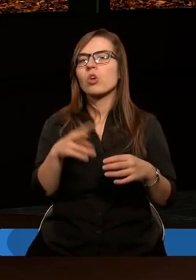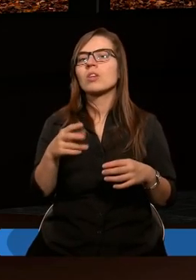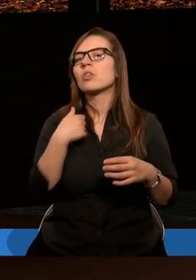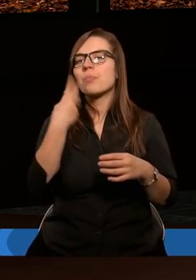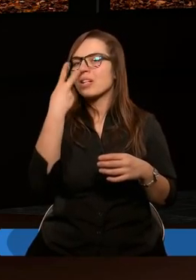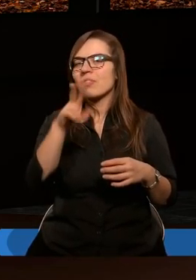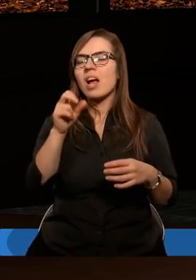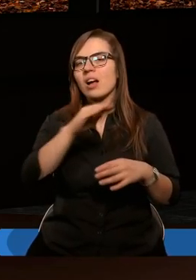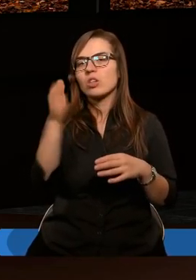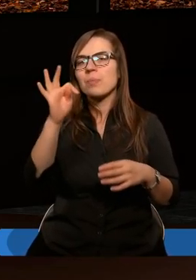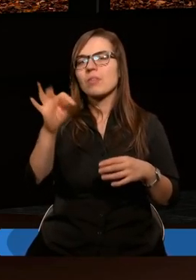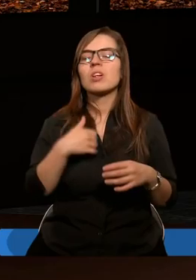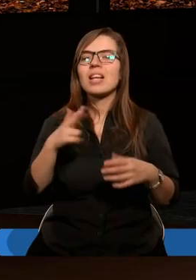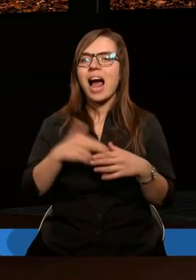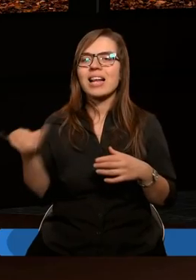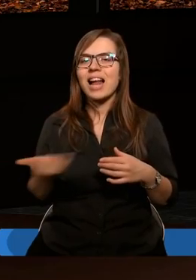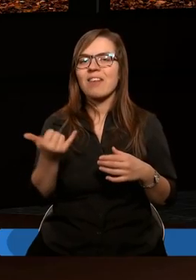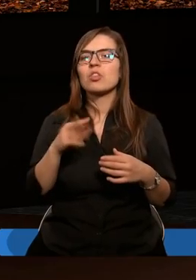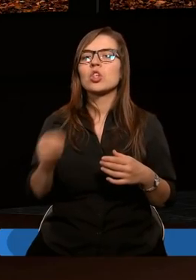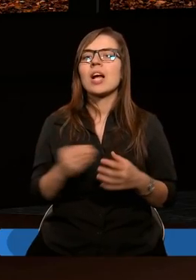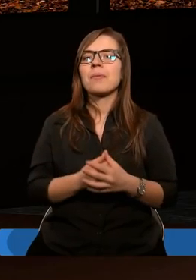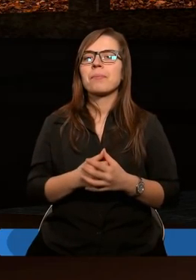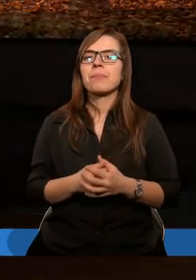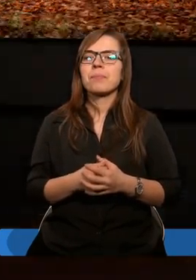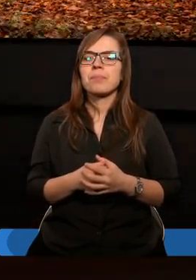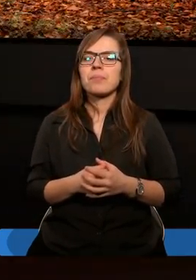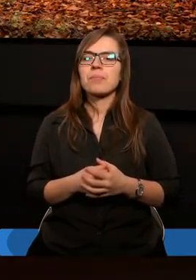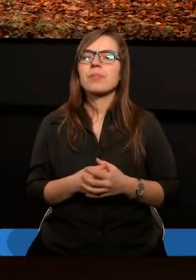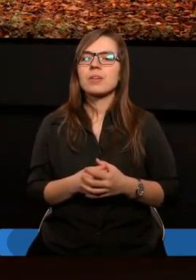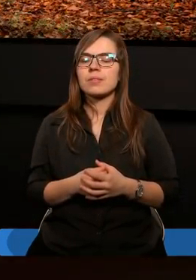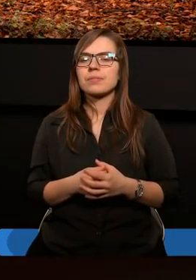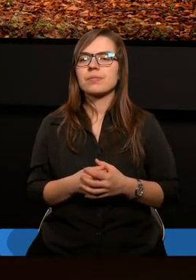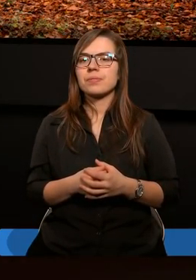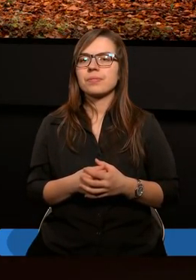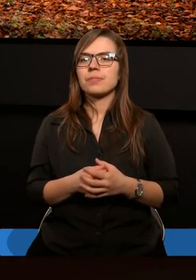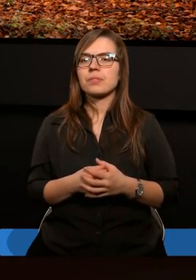widzieli, a grzbiet ich pochyl na zawsze. To jest jakby